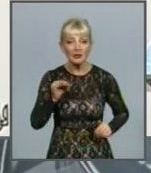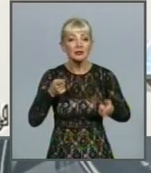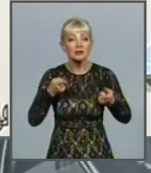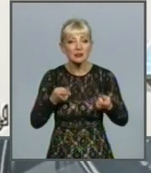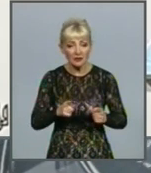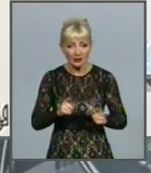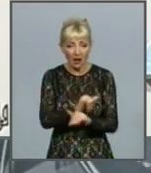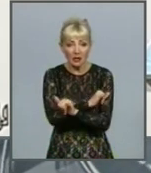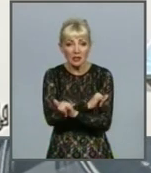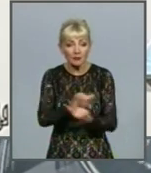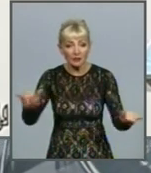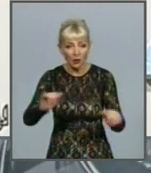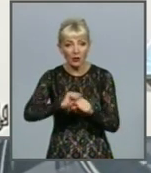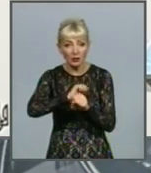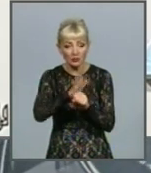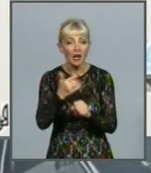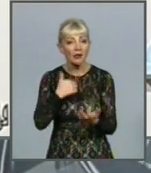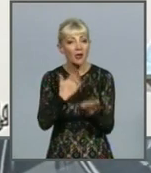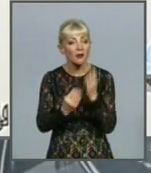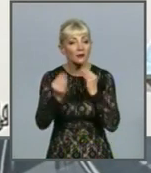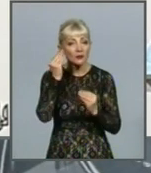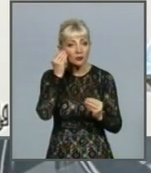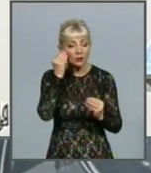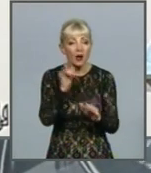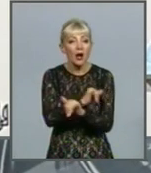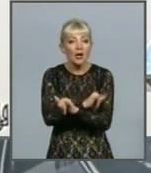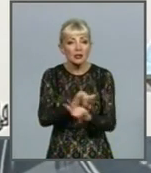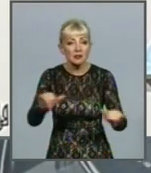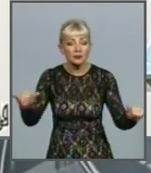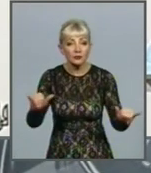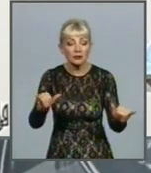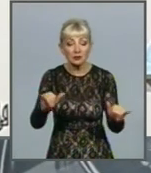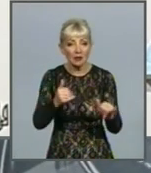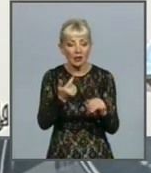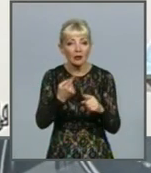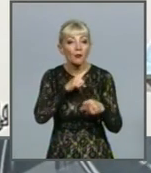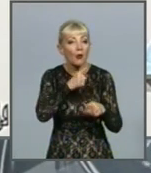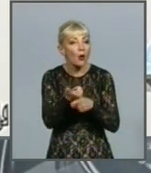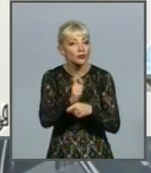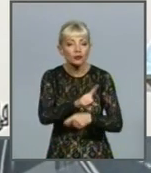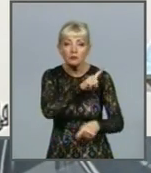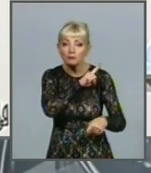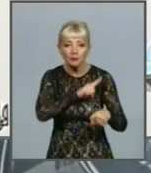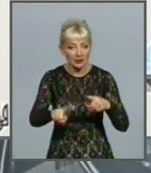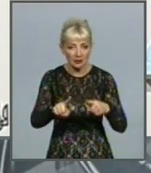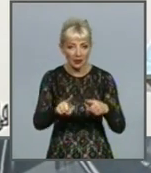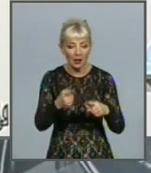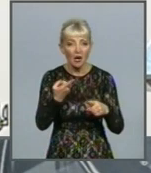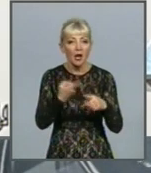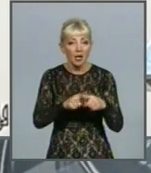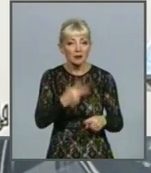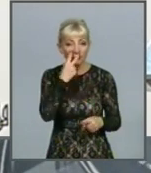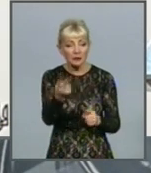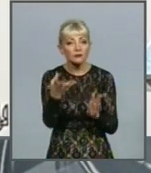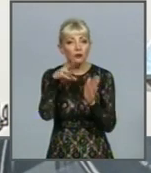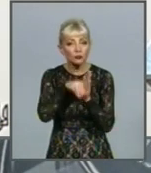розповсюджується, коронавірус, я маю на увазі, розповсюджується шаленими темпами, просто в ураганному режимі. Ми це бачимо, в тому